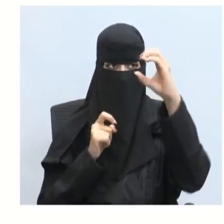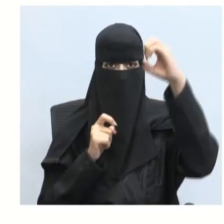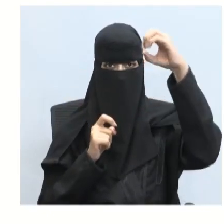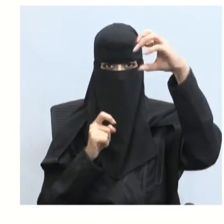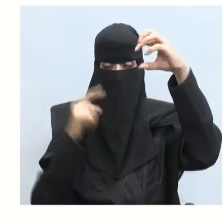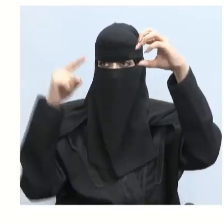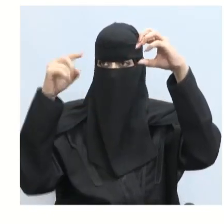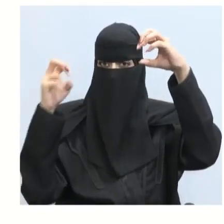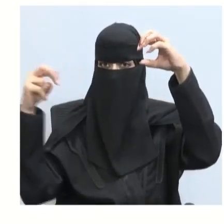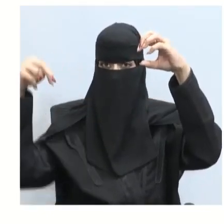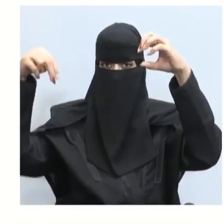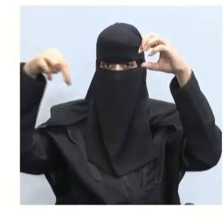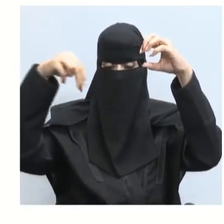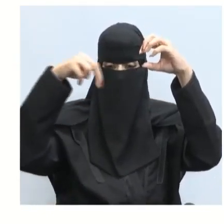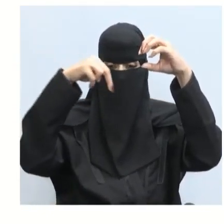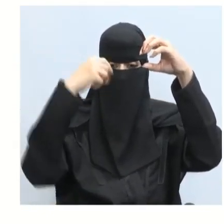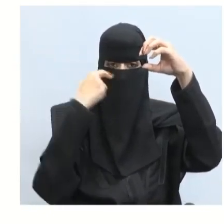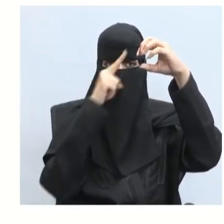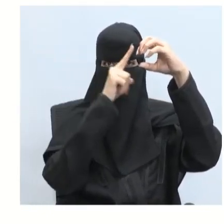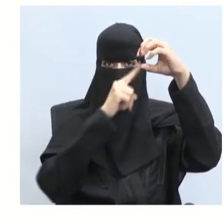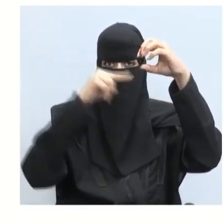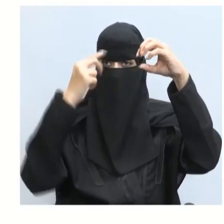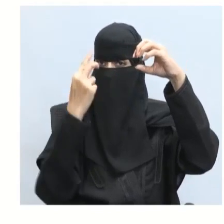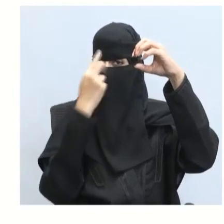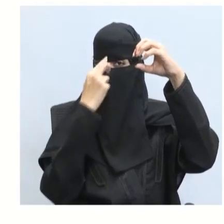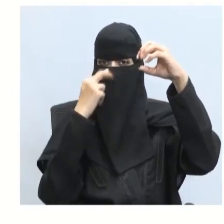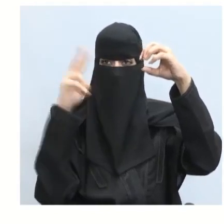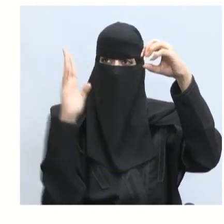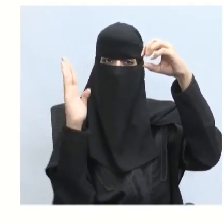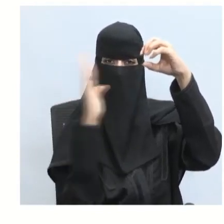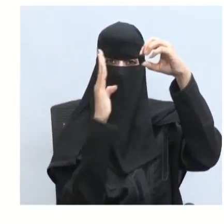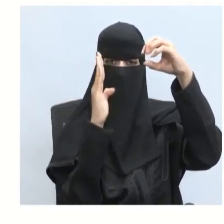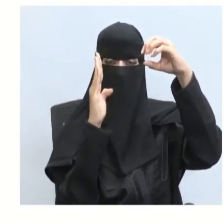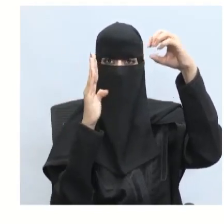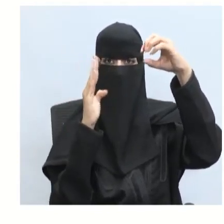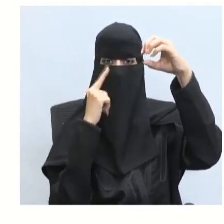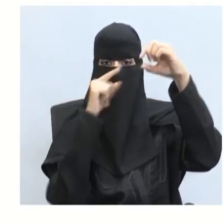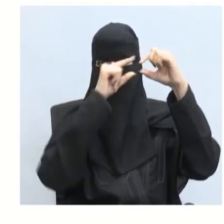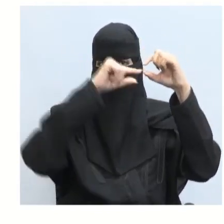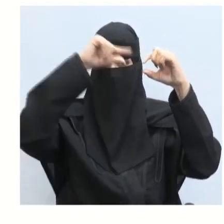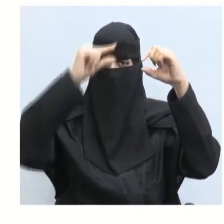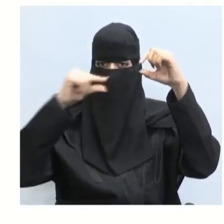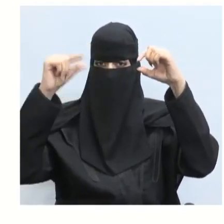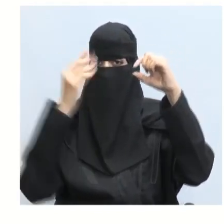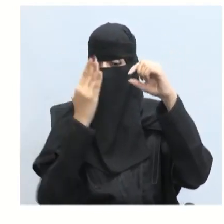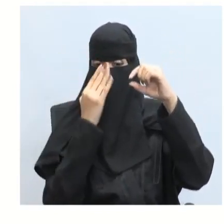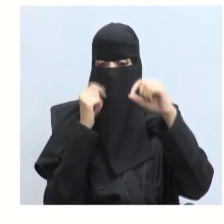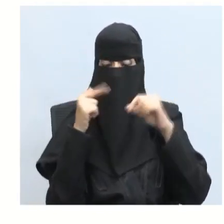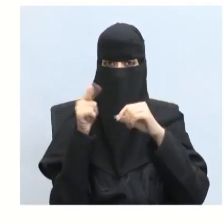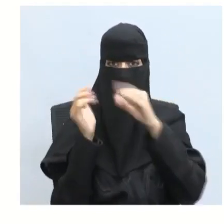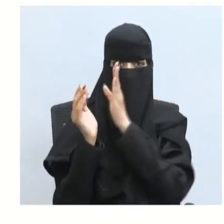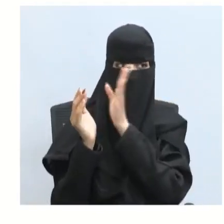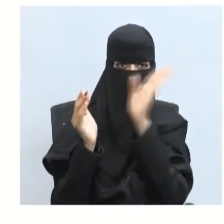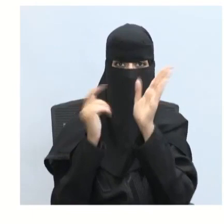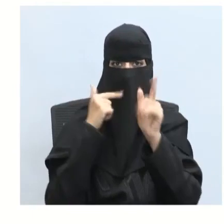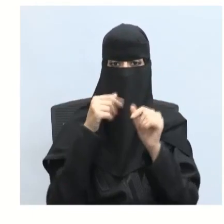الضوءي في اتجاهك إذن مصدر ضوءي الآن يتحرك في اتجاهك ماذا سيحدث للطول الموجي؟ أحسنت الطول